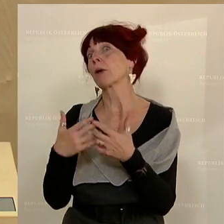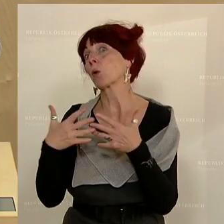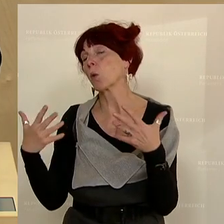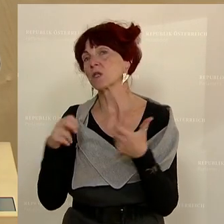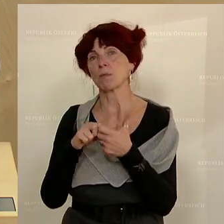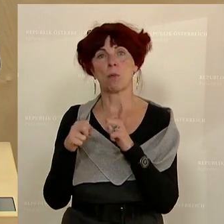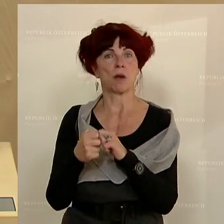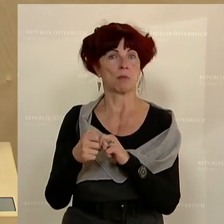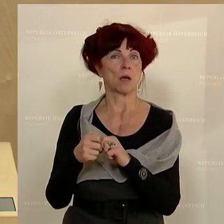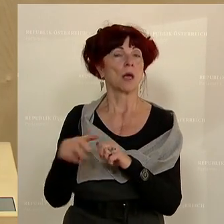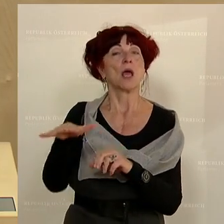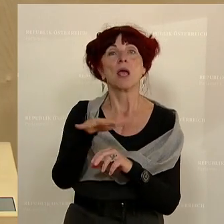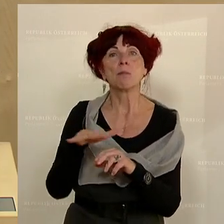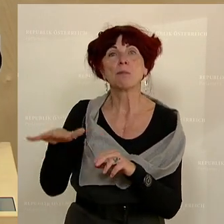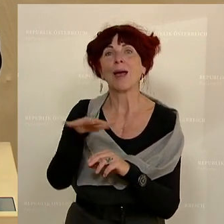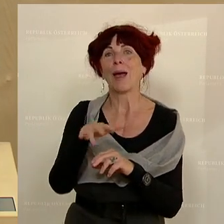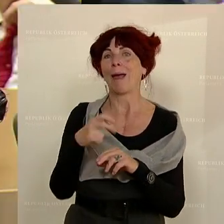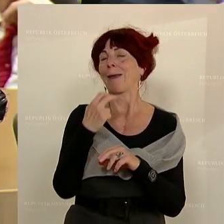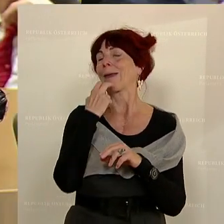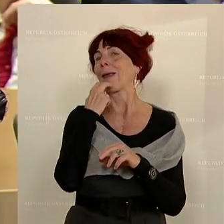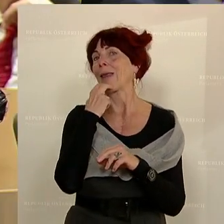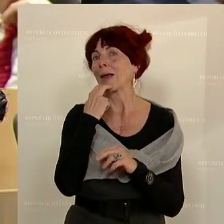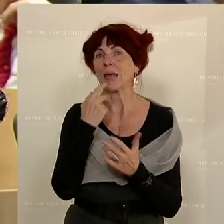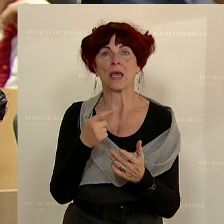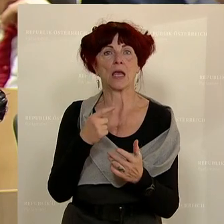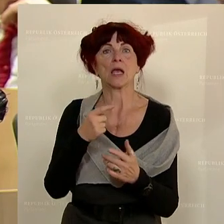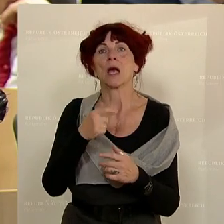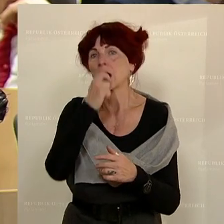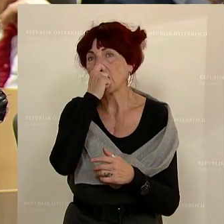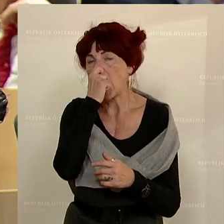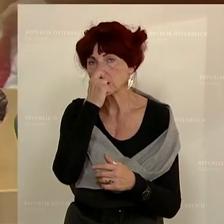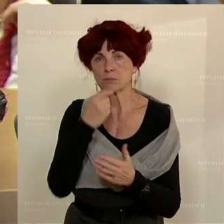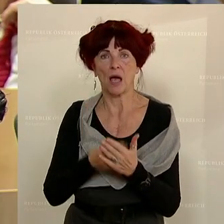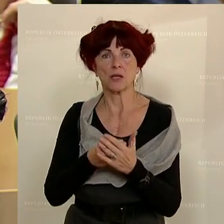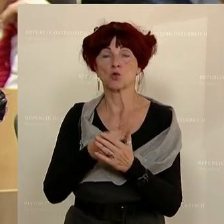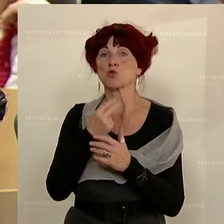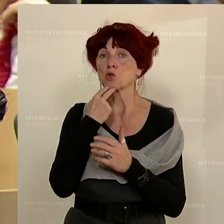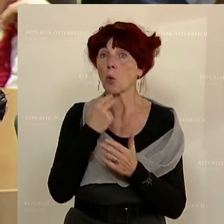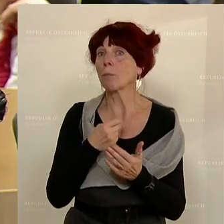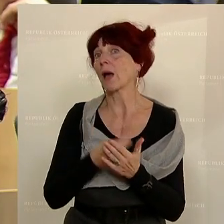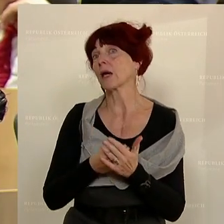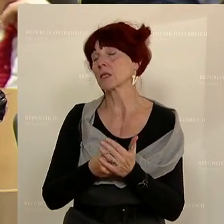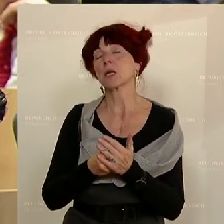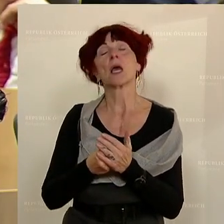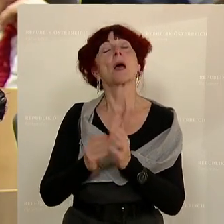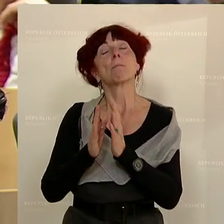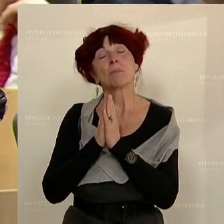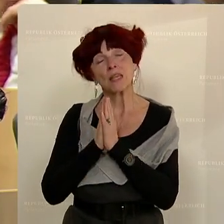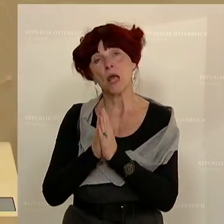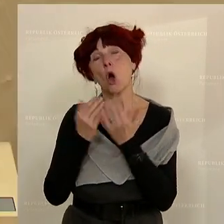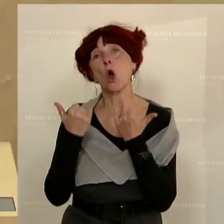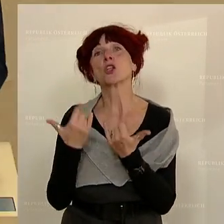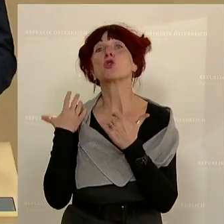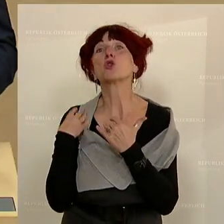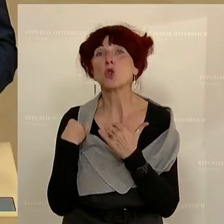Bereich Energie, Gaspreise, Strompreise. Und deswegen möchte ich euch wirklich heute noch einmal eindringlichst